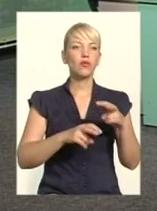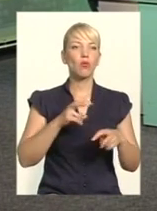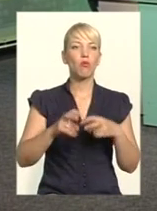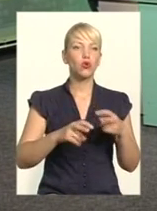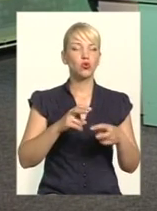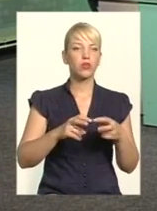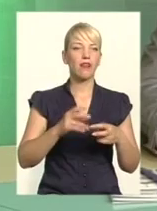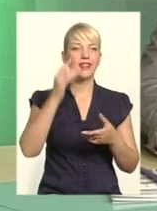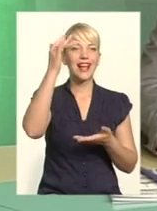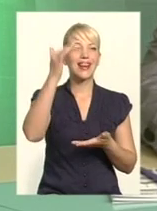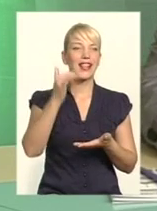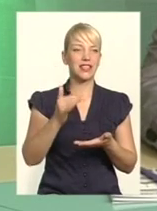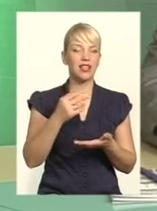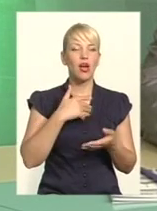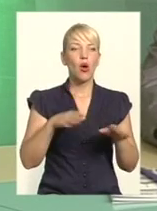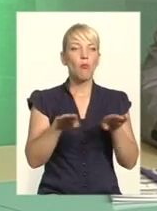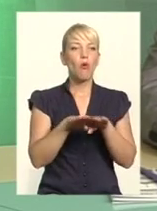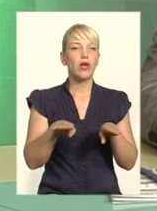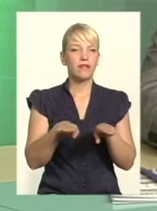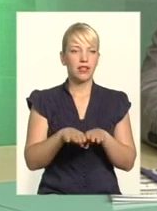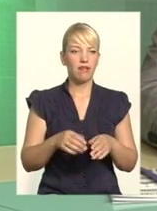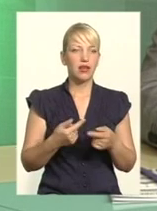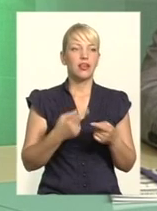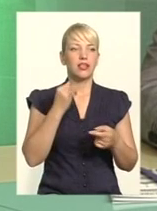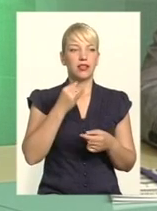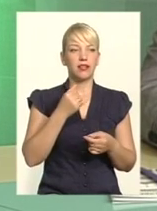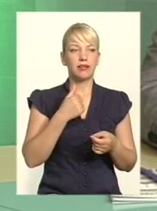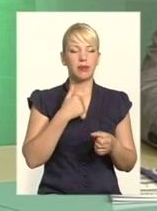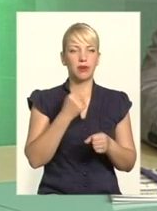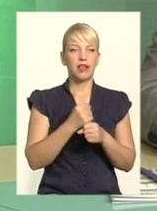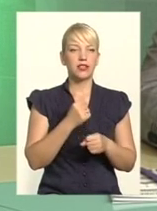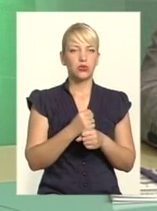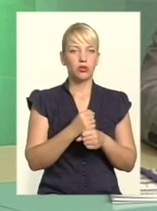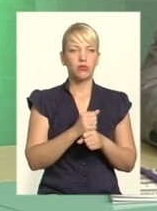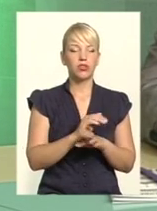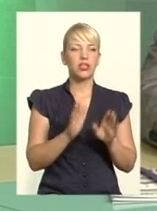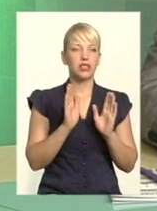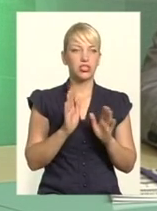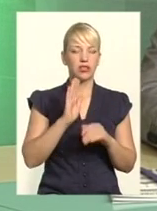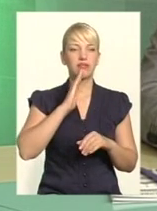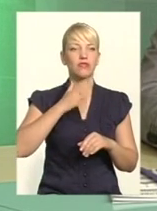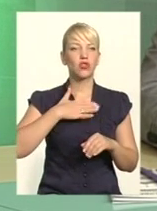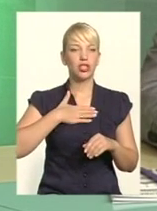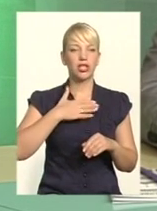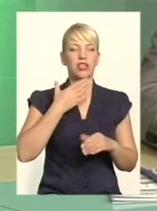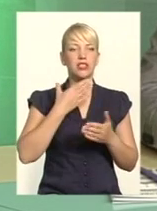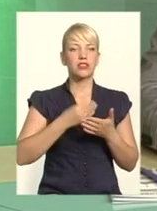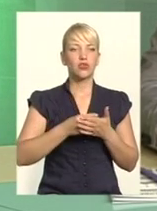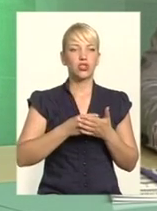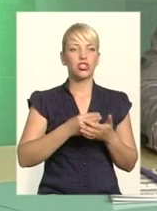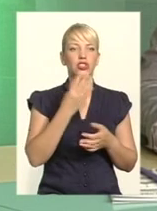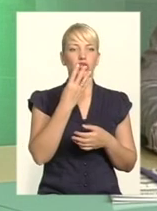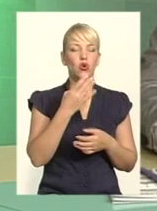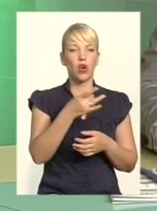і порівняв їх зі своїм баченням. Ми сьогодні працюємо в масштабах всієї області. Я сьогодні працюю не лише в межах своїх чотирьох районів міста Нітішин, 189